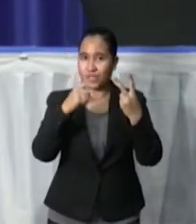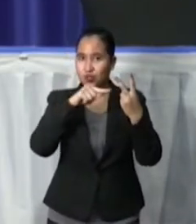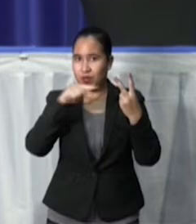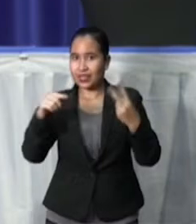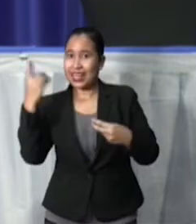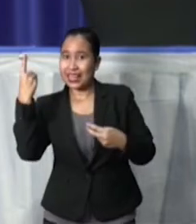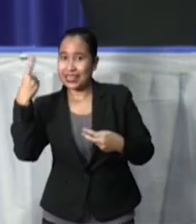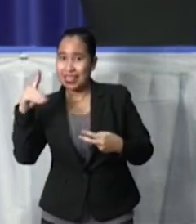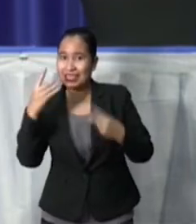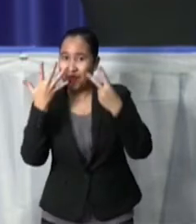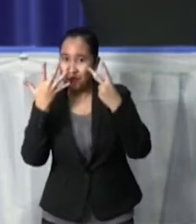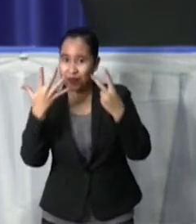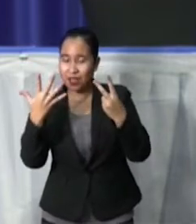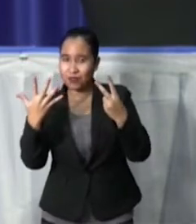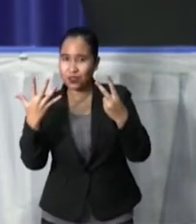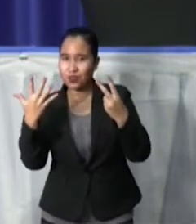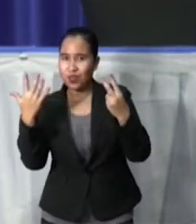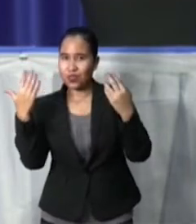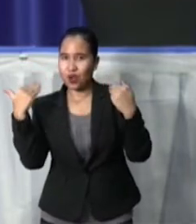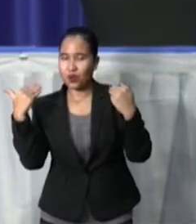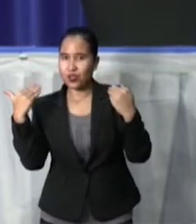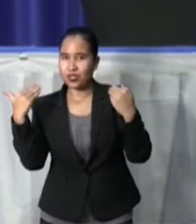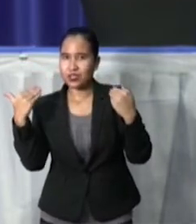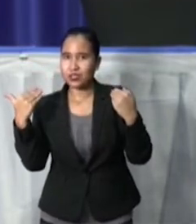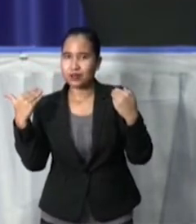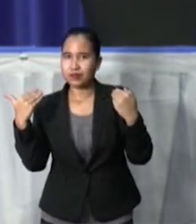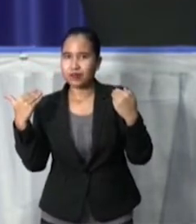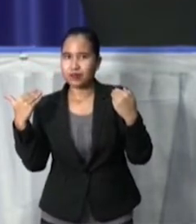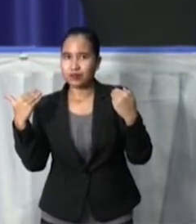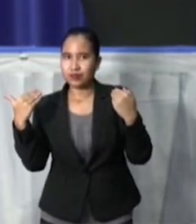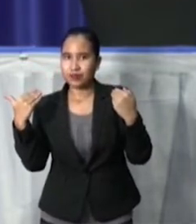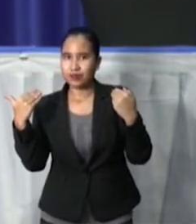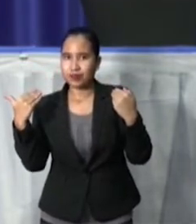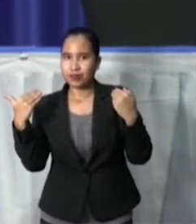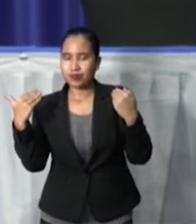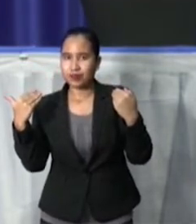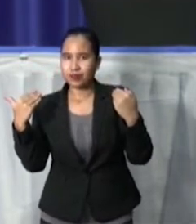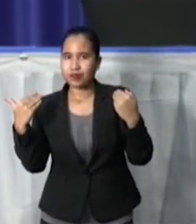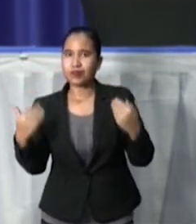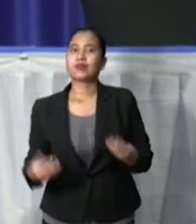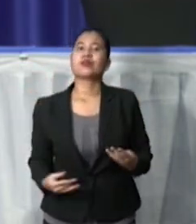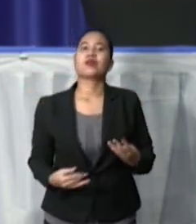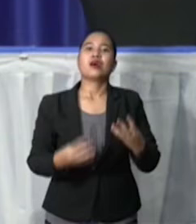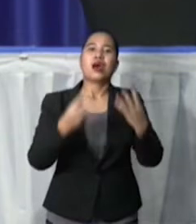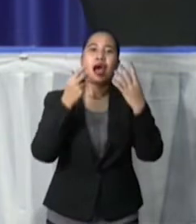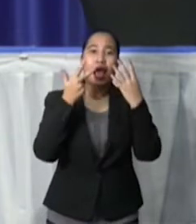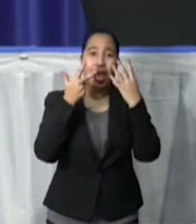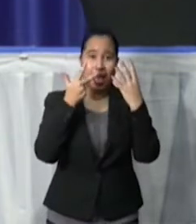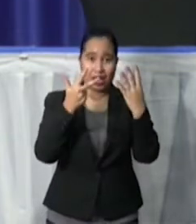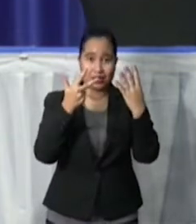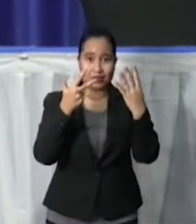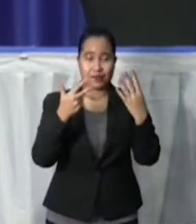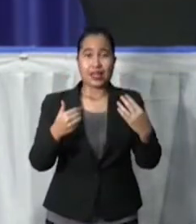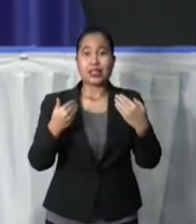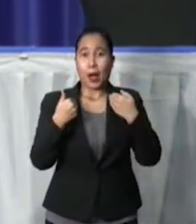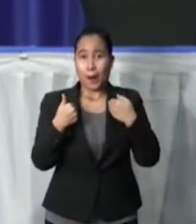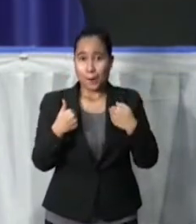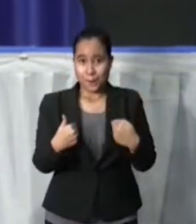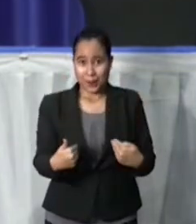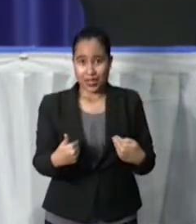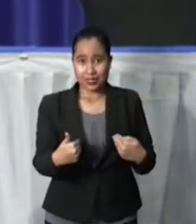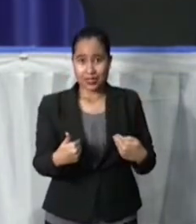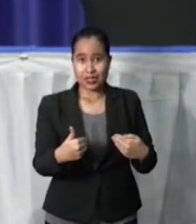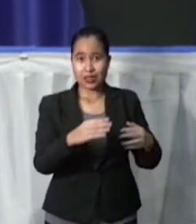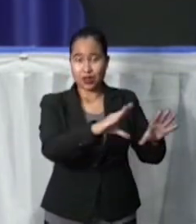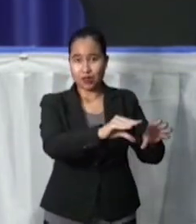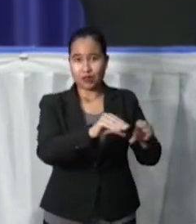25 en in de nacht van dinsdag op woensdag hebben wij dus 48 mensen aangehouden. Dus als je zou splitsen in twee dan